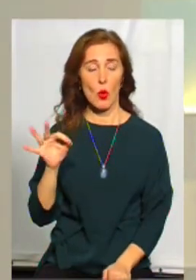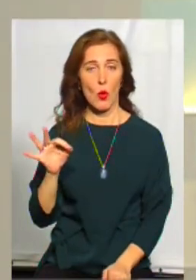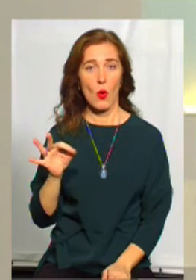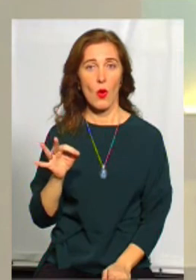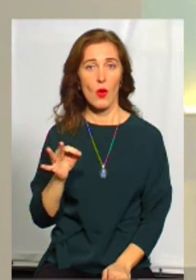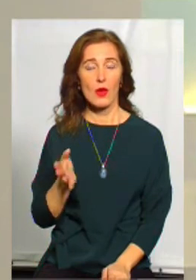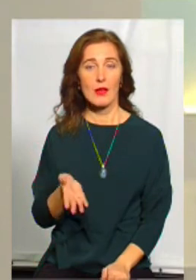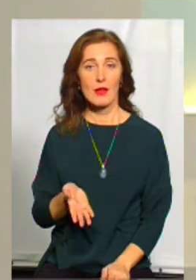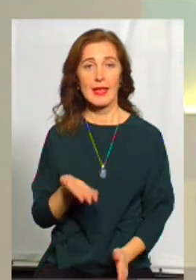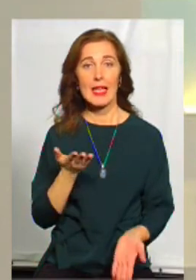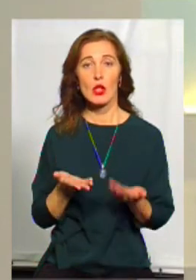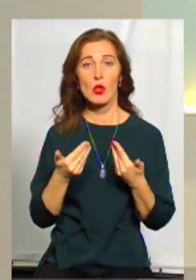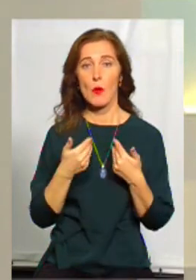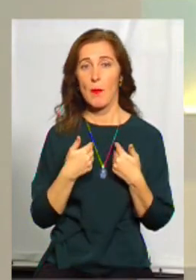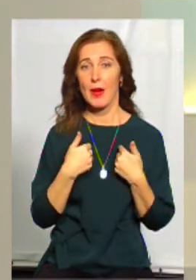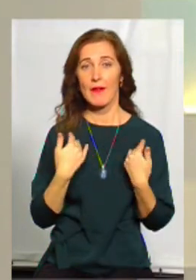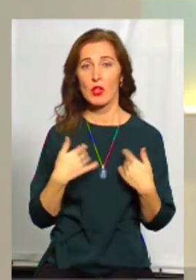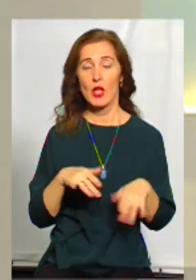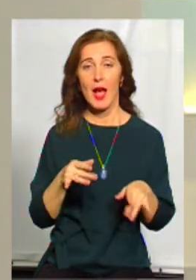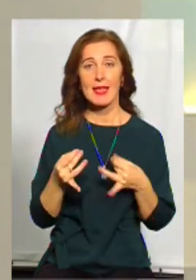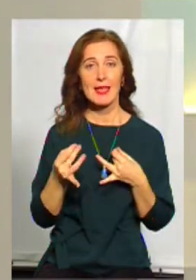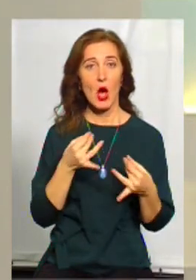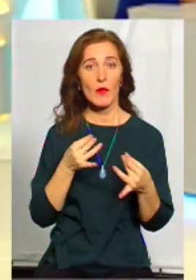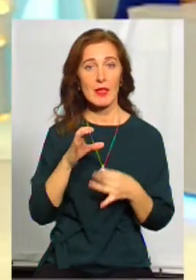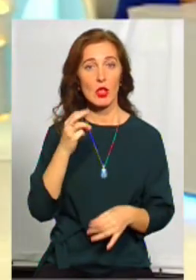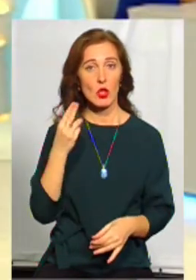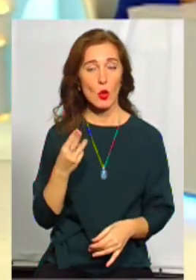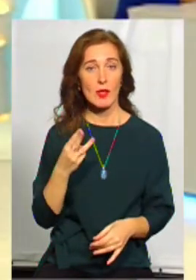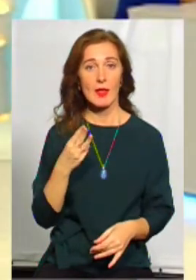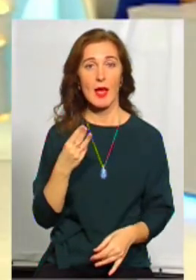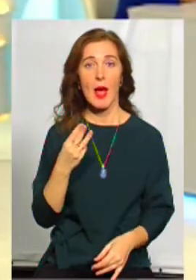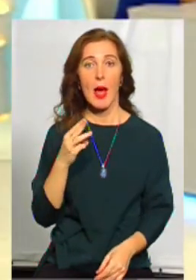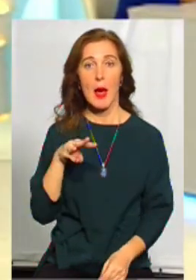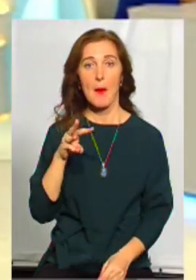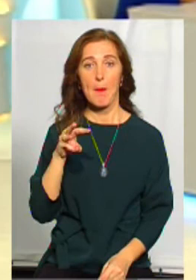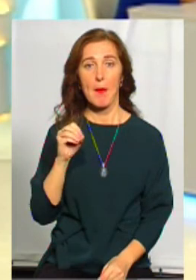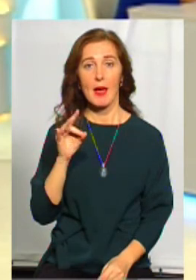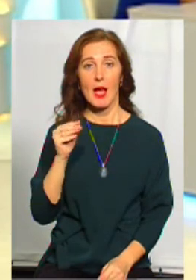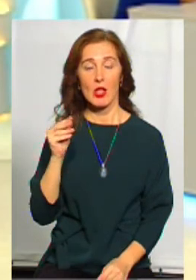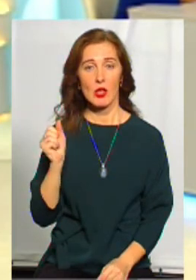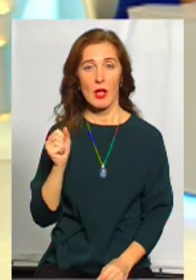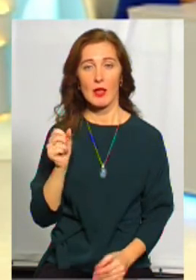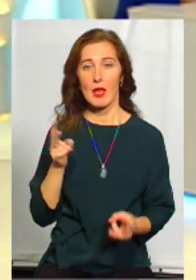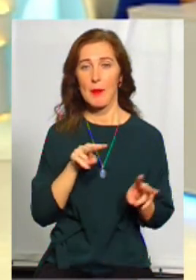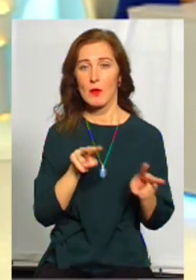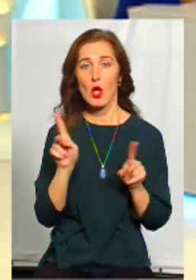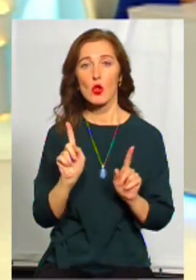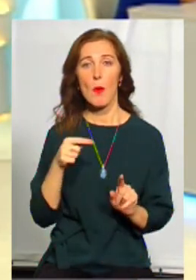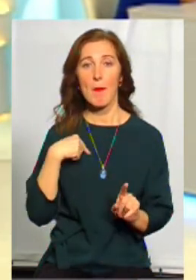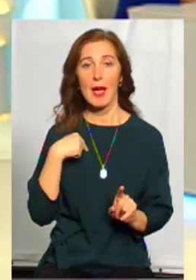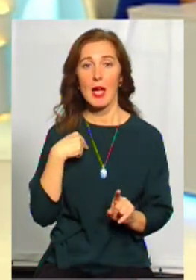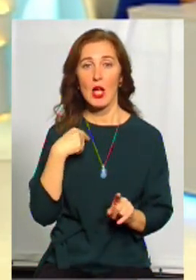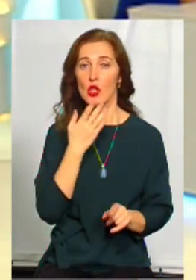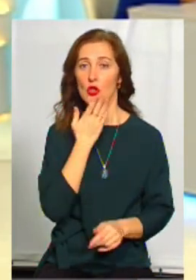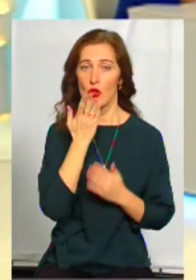якщо ми заговорили з вами за соціальній мережі, однозначно потрібно слідкувати, що ми коментуємо і що